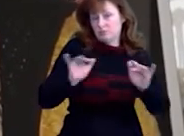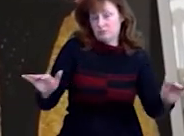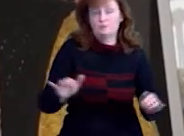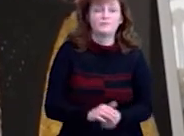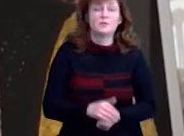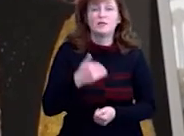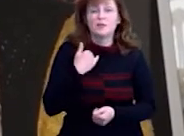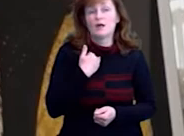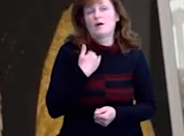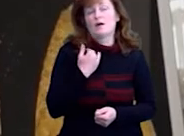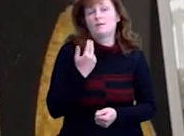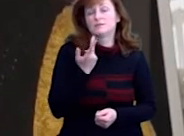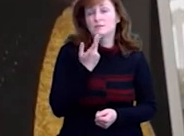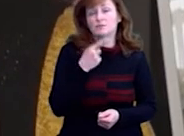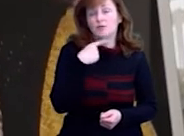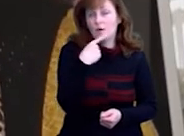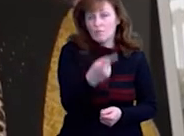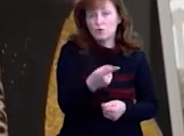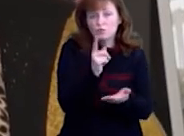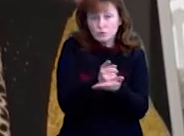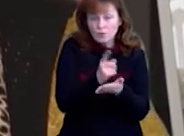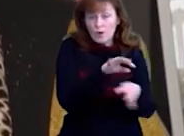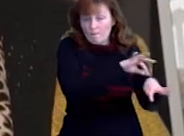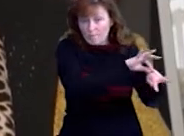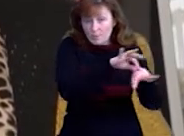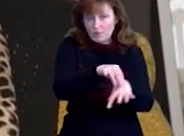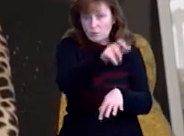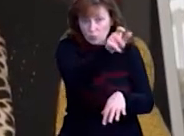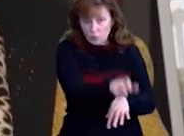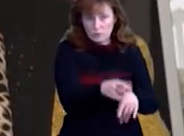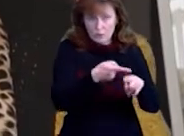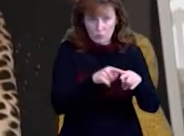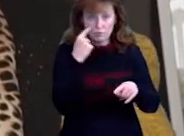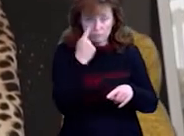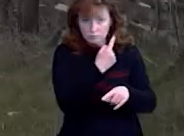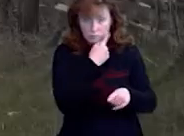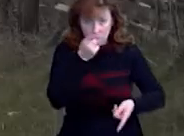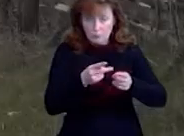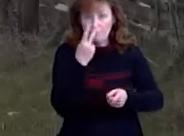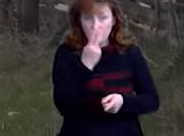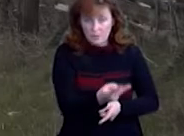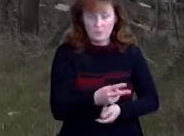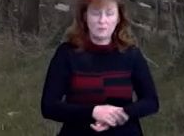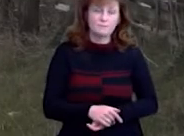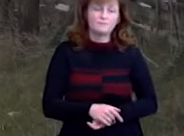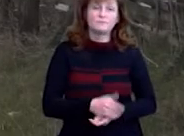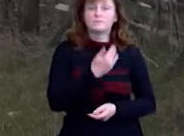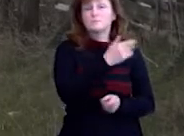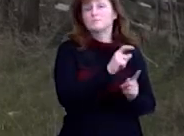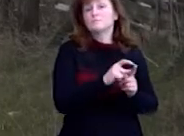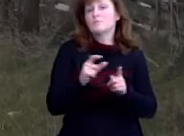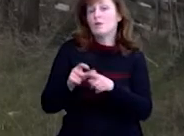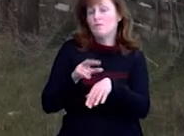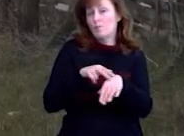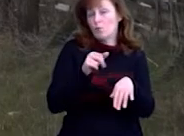Я завжди говорю, що приведіть мені того людину, який бачив його. За словами речниці поліції